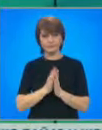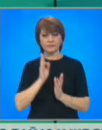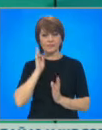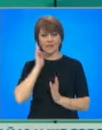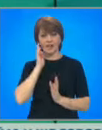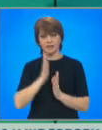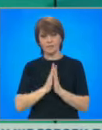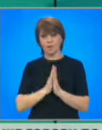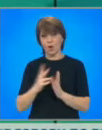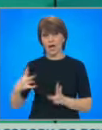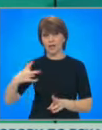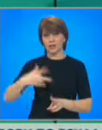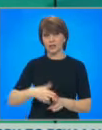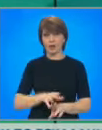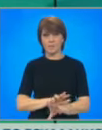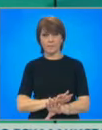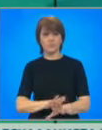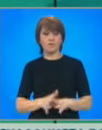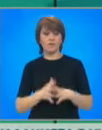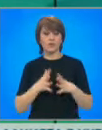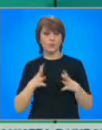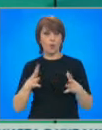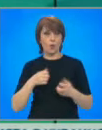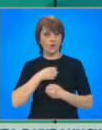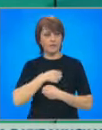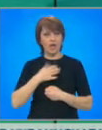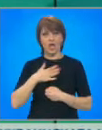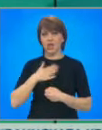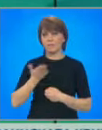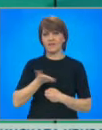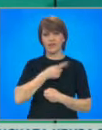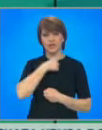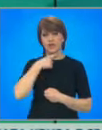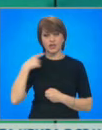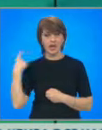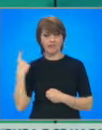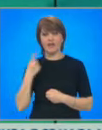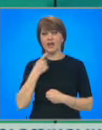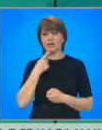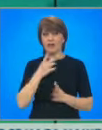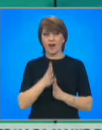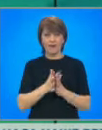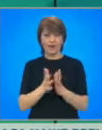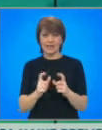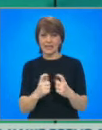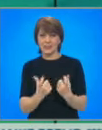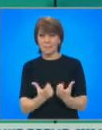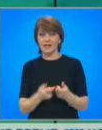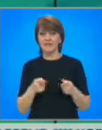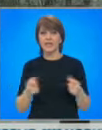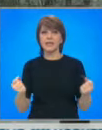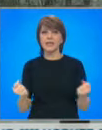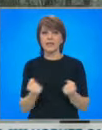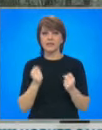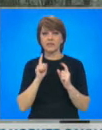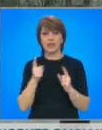Обстановката в Донбас през последните часове е много тревожна. Вече има няколко жертви и аз мисля първо за засегнатите хора и семейства. Тези действия трябва да